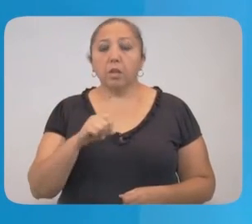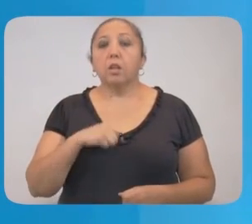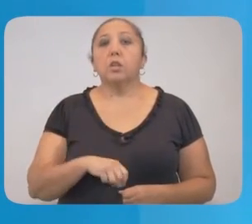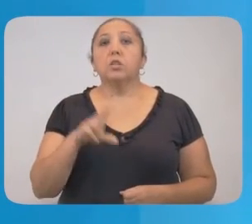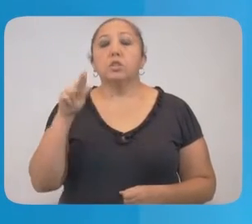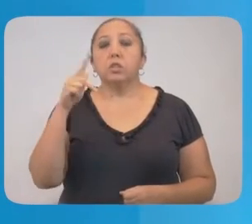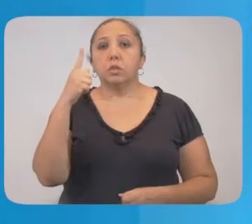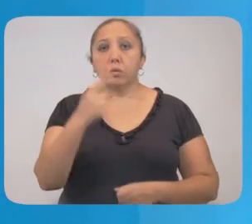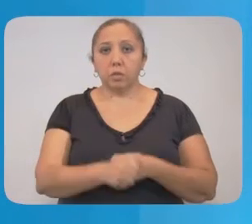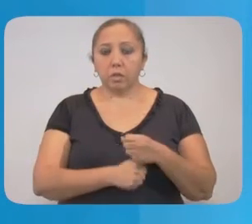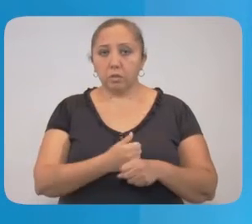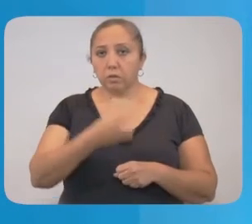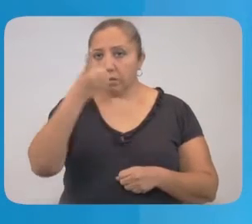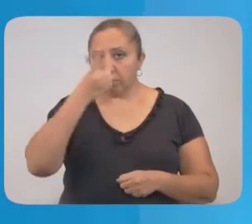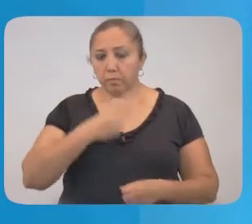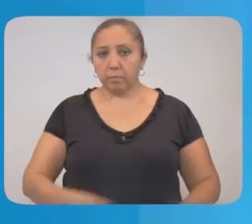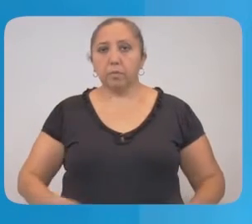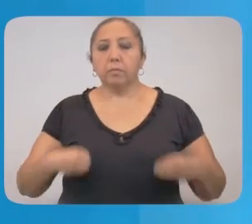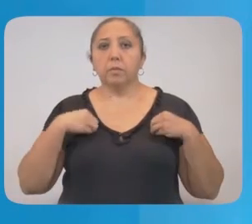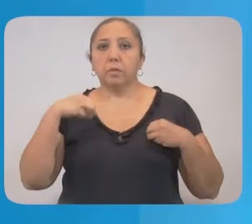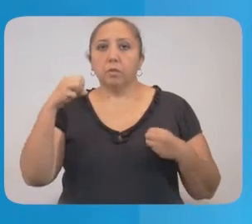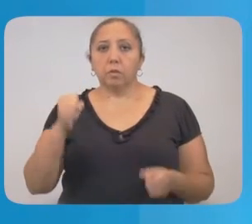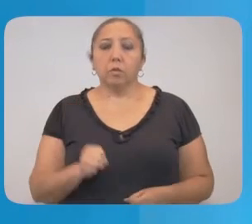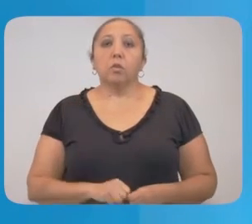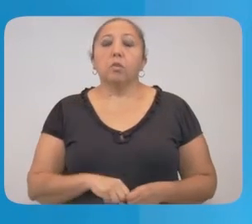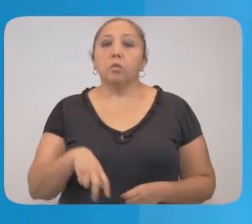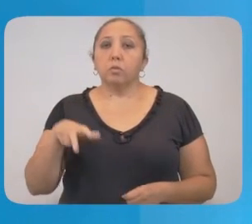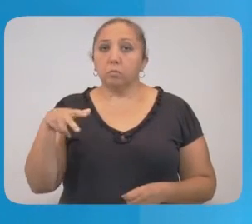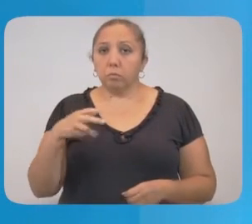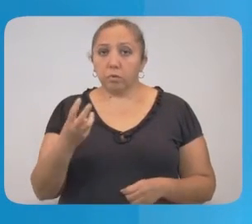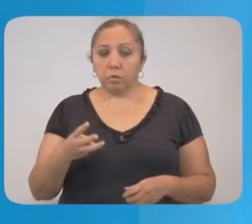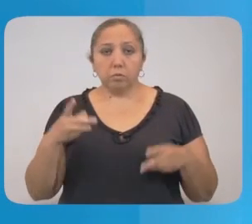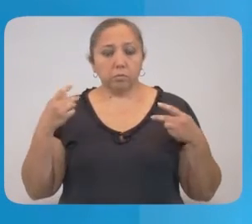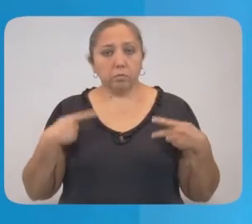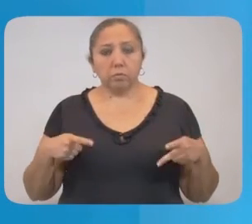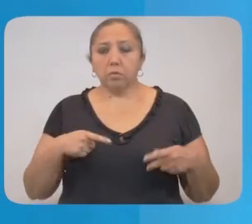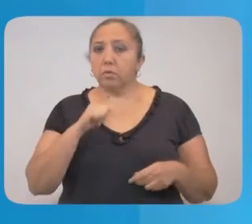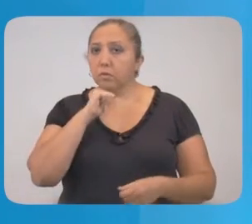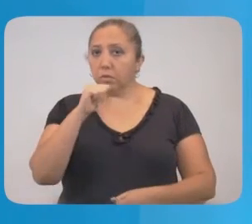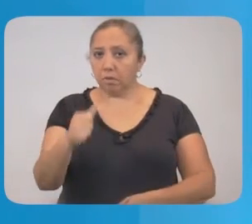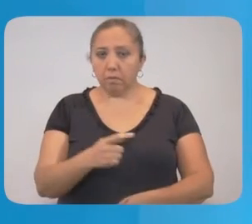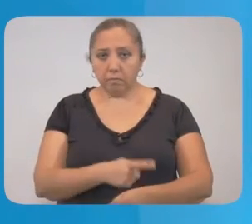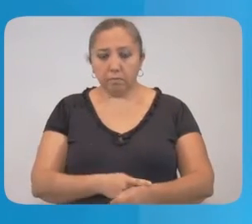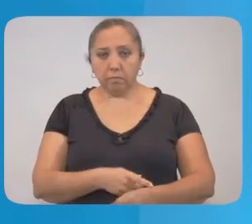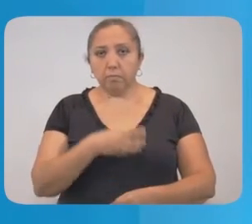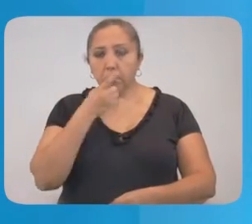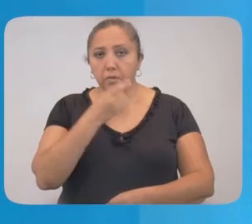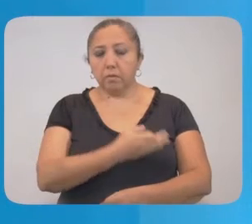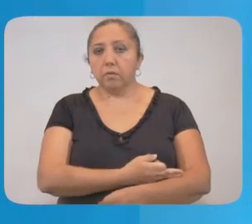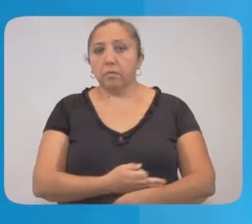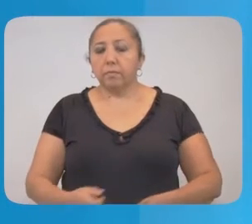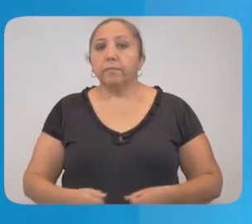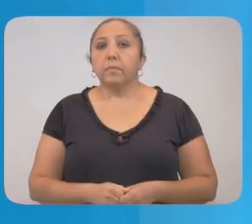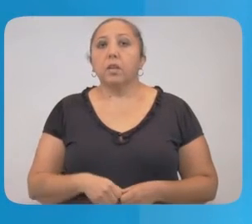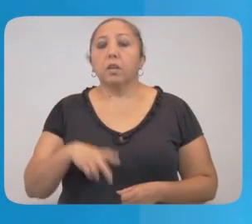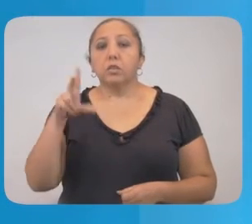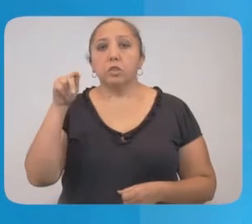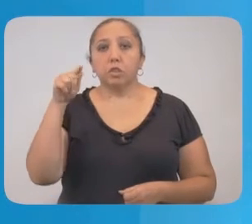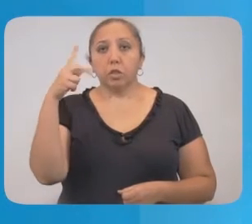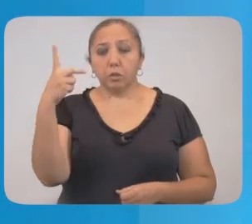telamiltu presion, bale, mishba chik pa haktio, mishbali. Sok nunu chukik